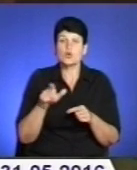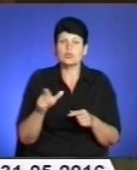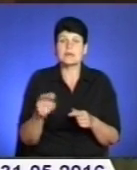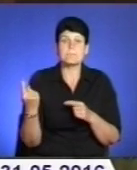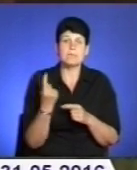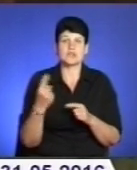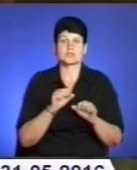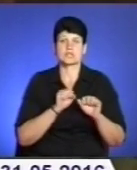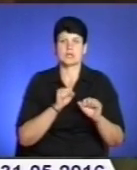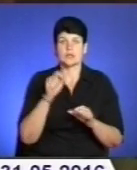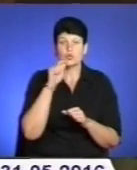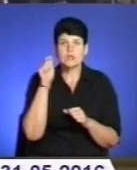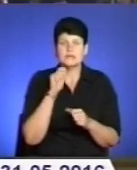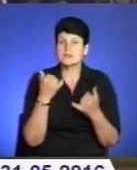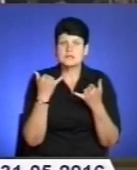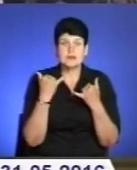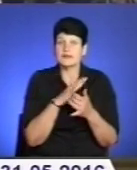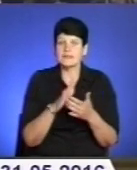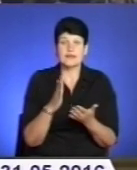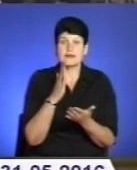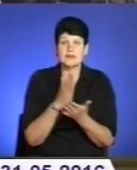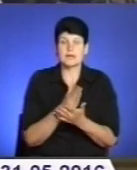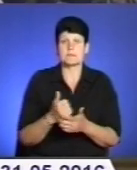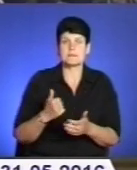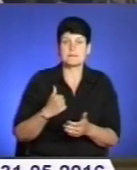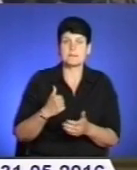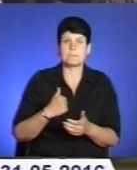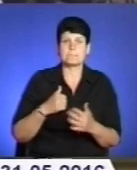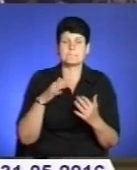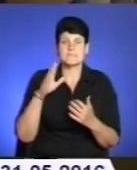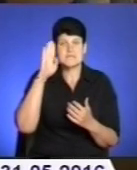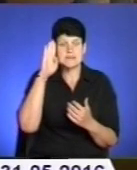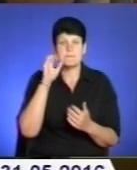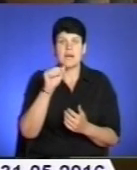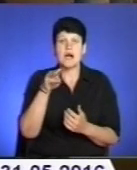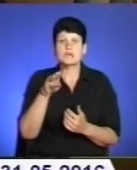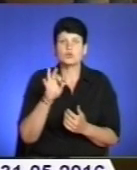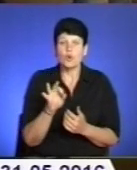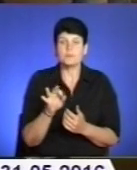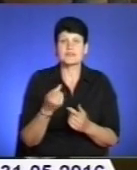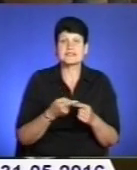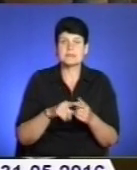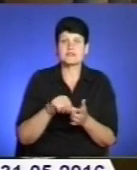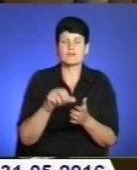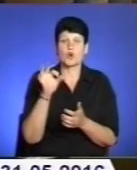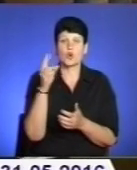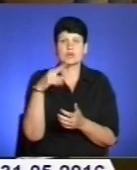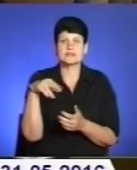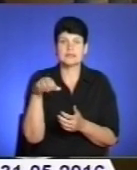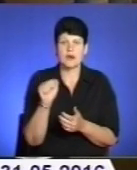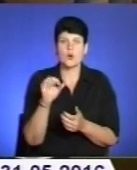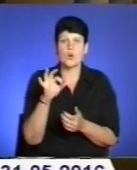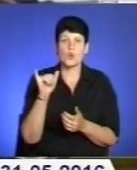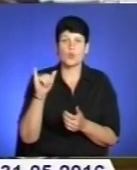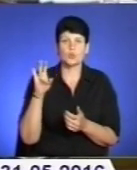на захист України, досі не визнані як бійці АТО і не мають відповідної підтримки держави. Це представники УДА, ОУН, Айдару та правого